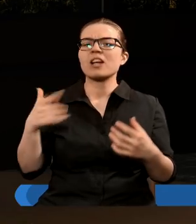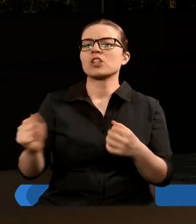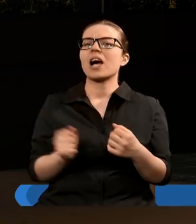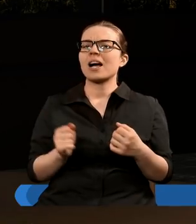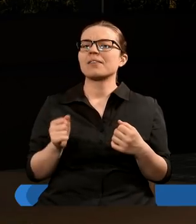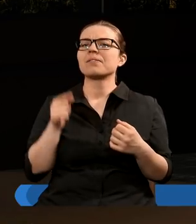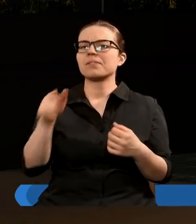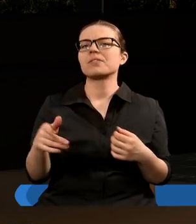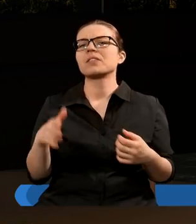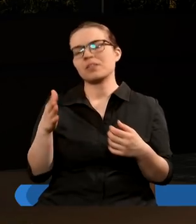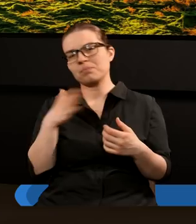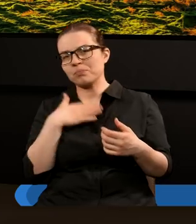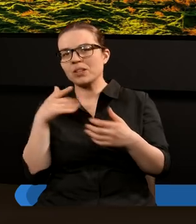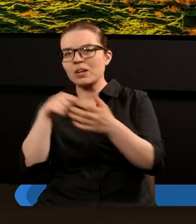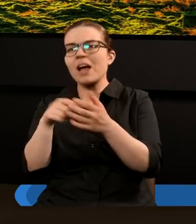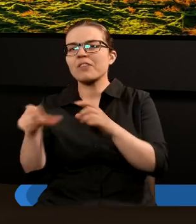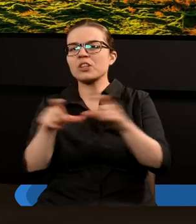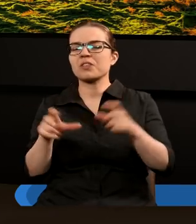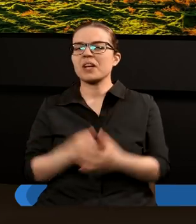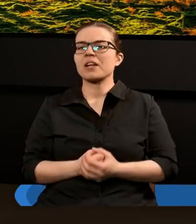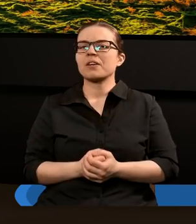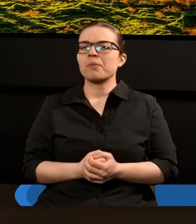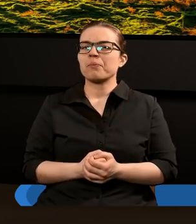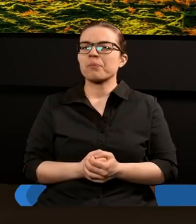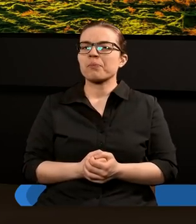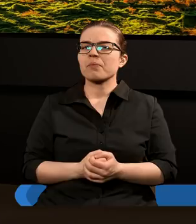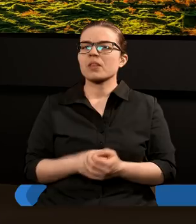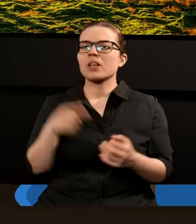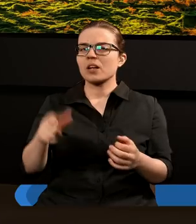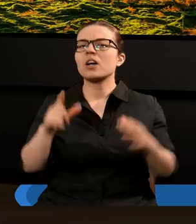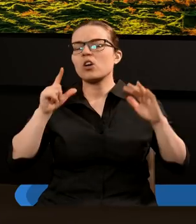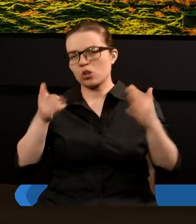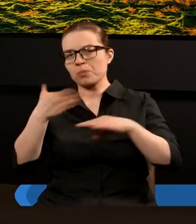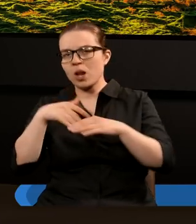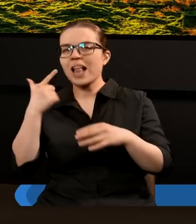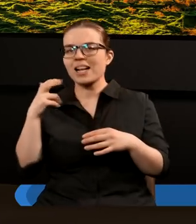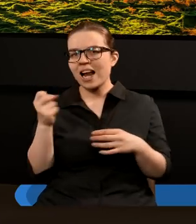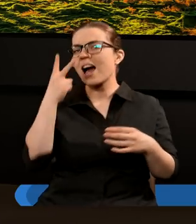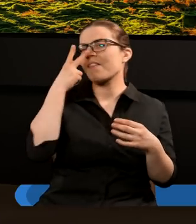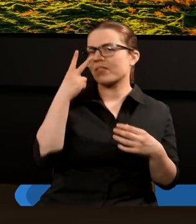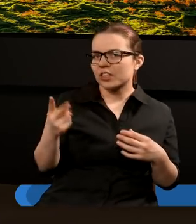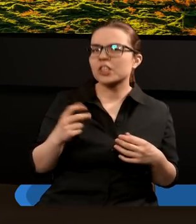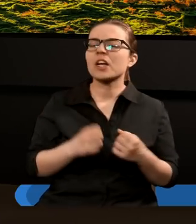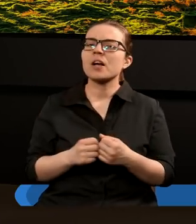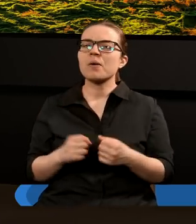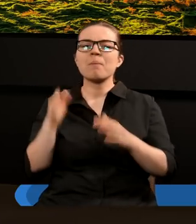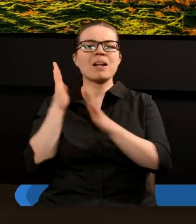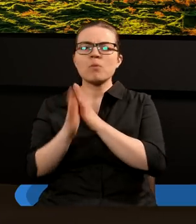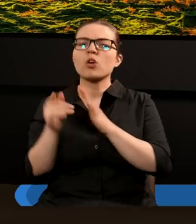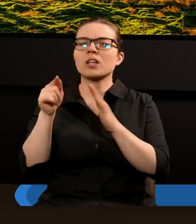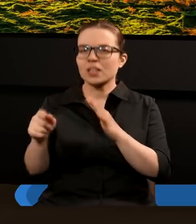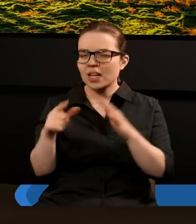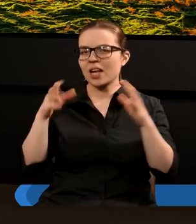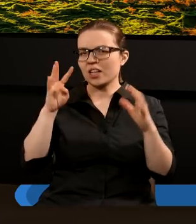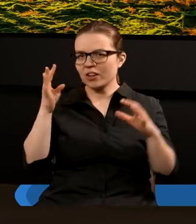papieski Rzym. We wspomnianym już rozdziale siódmym Daniela widzimy, że bezpośrednio z tej